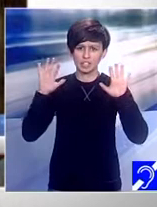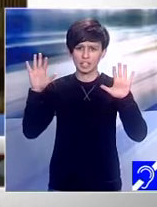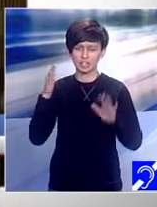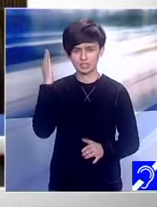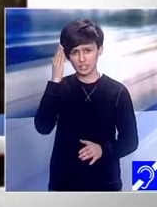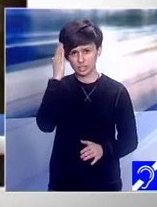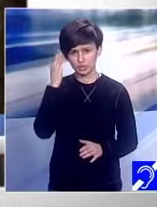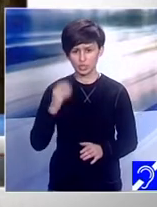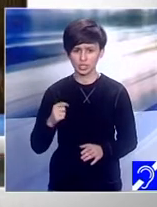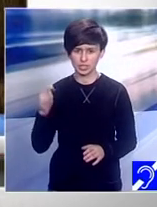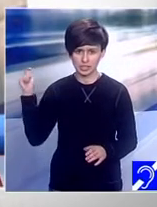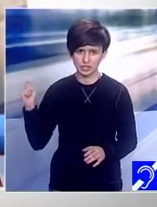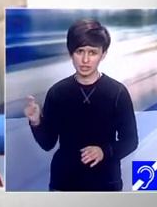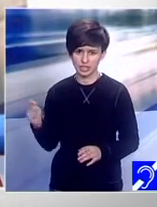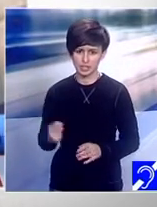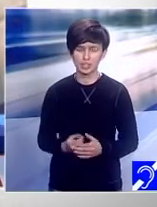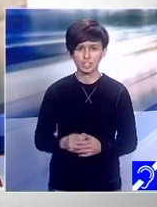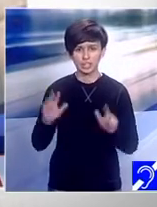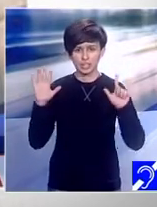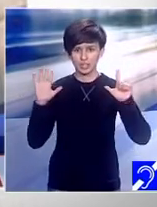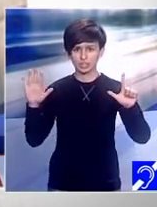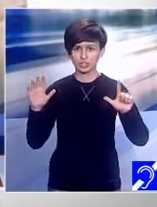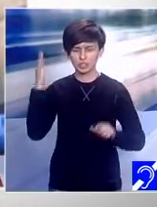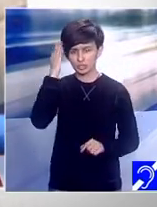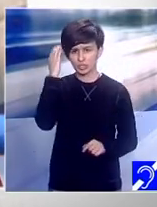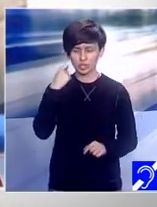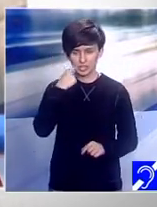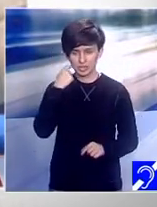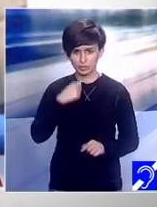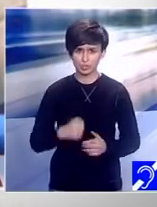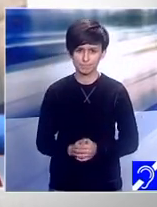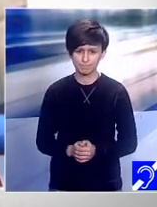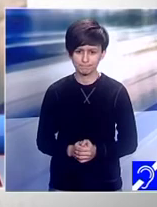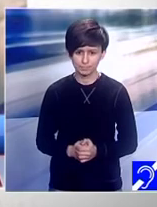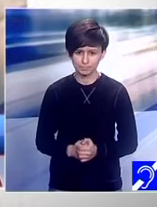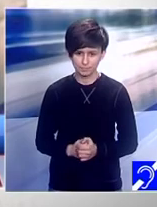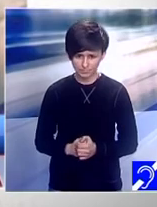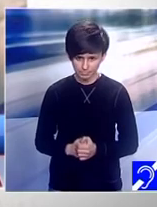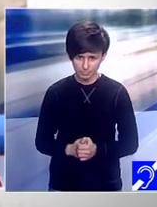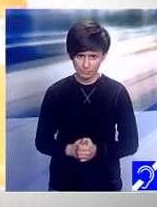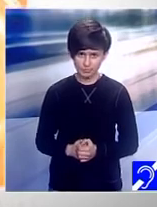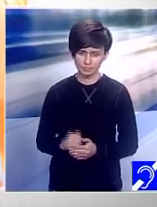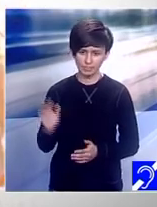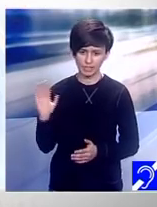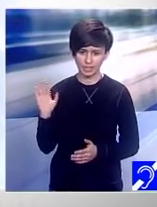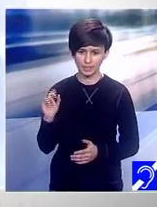școli de masă din Cluj-Napoca. Acestea au fost știerele. Sunt bărăzate la Cristela. Revedere!